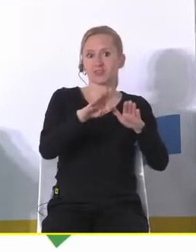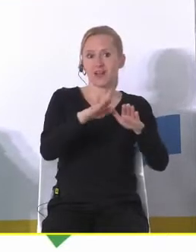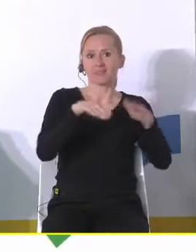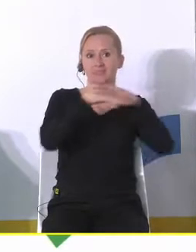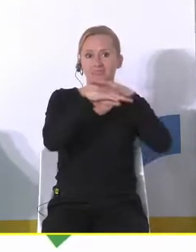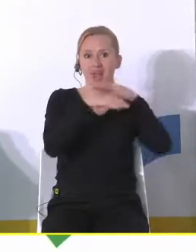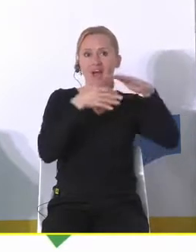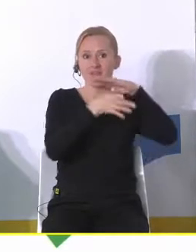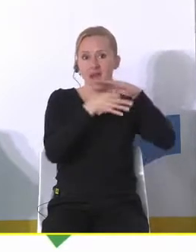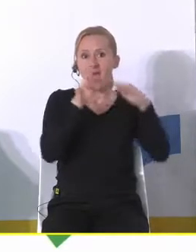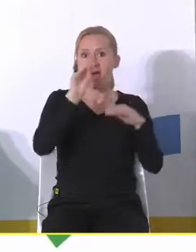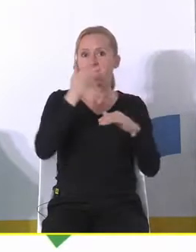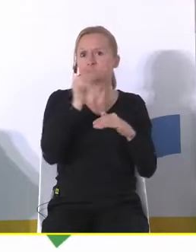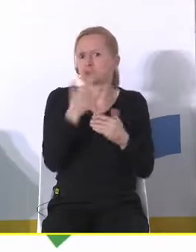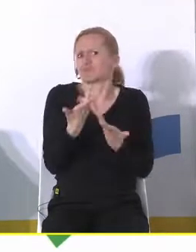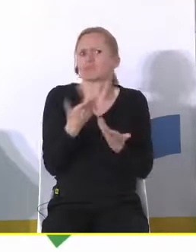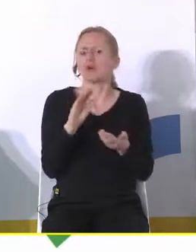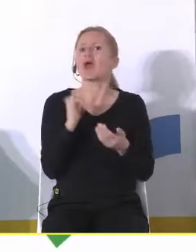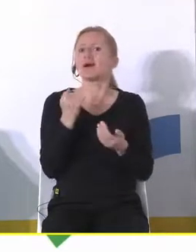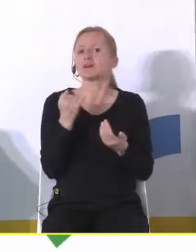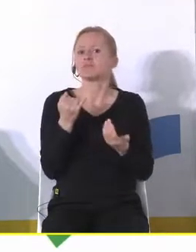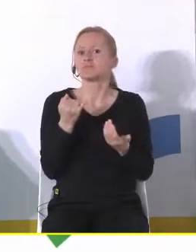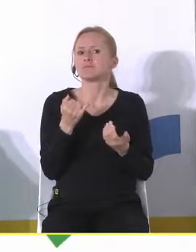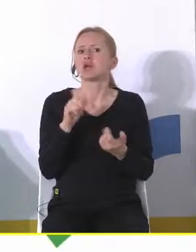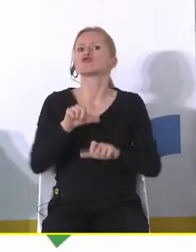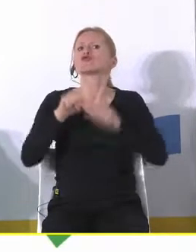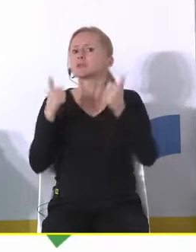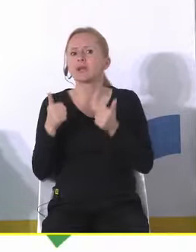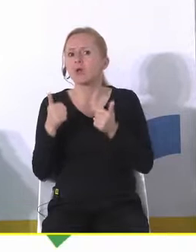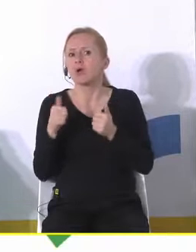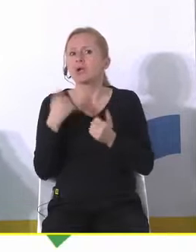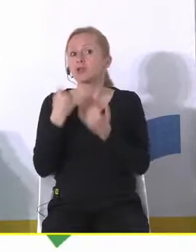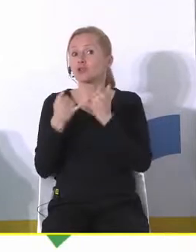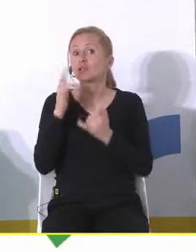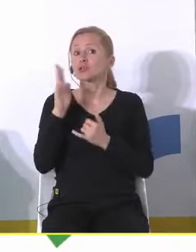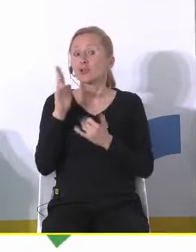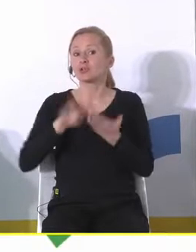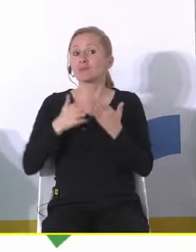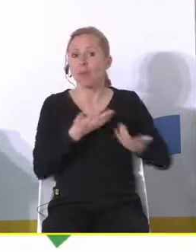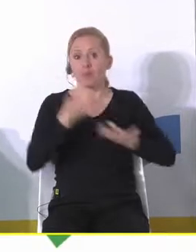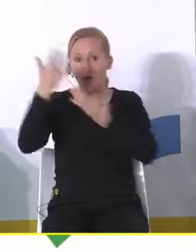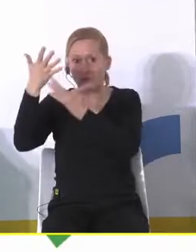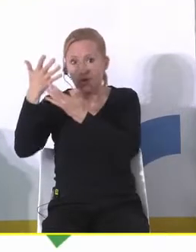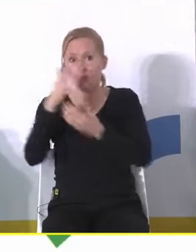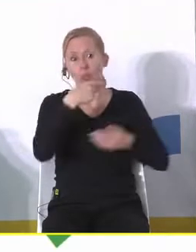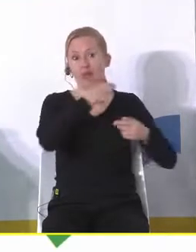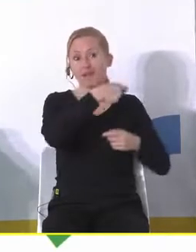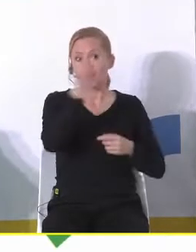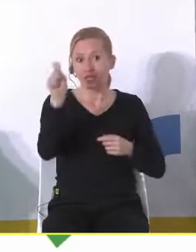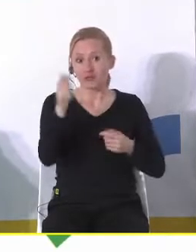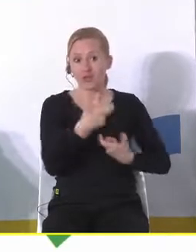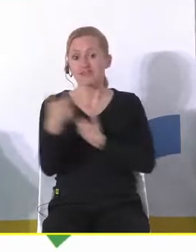remizie tak no tak i co się dzieje no jak ktoś pożar jest to wyjeżdża i